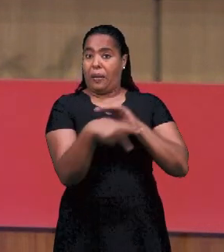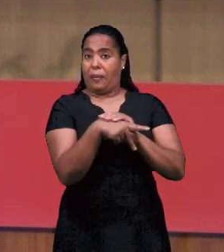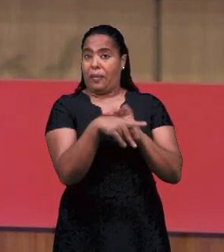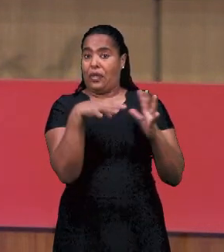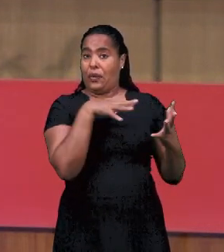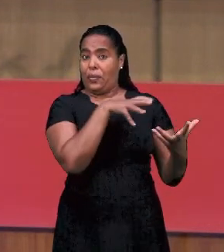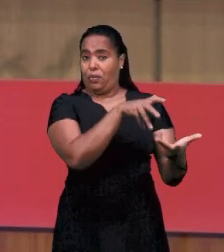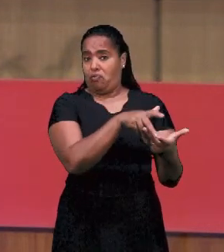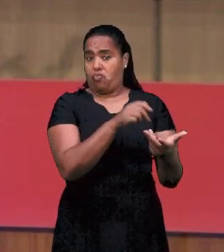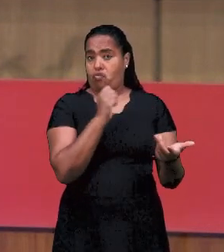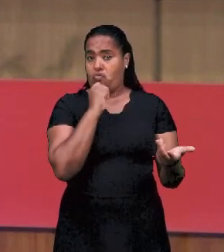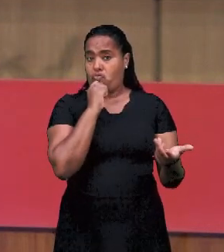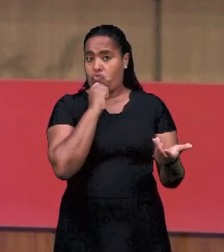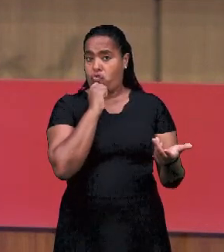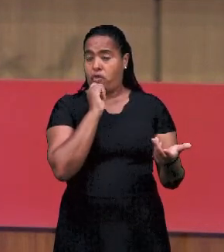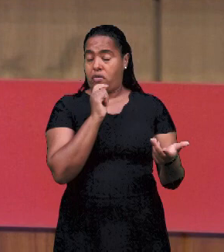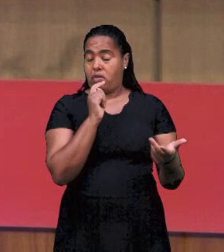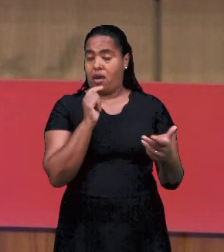церкви.